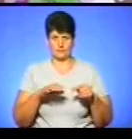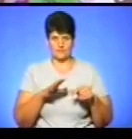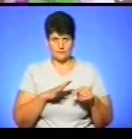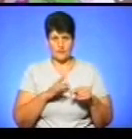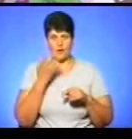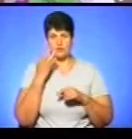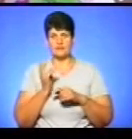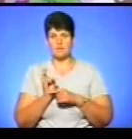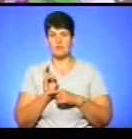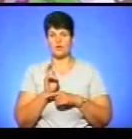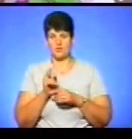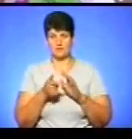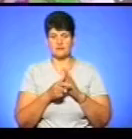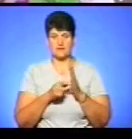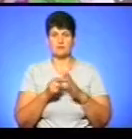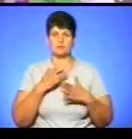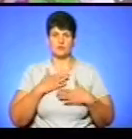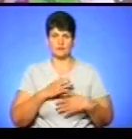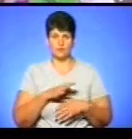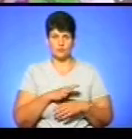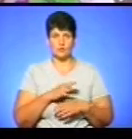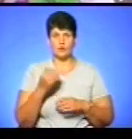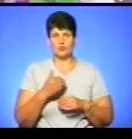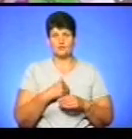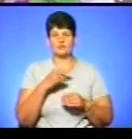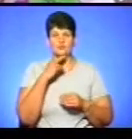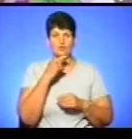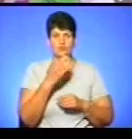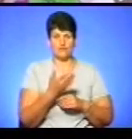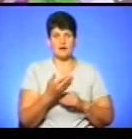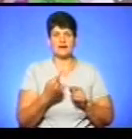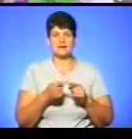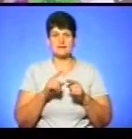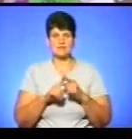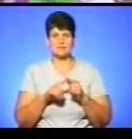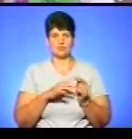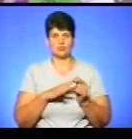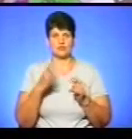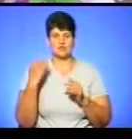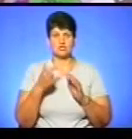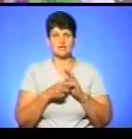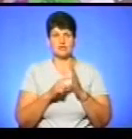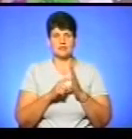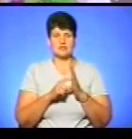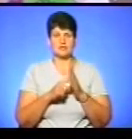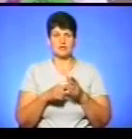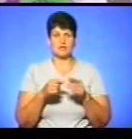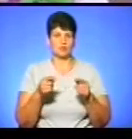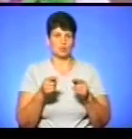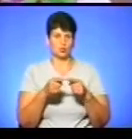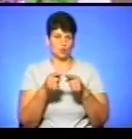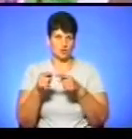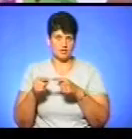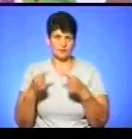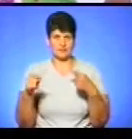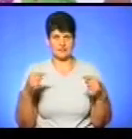заходить в клас, щоб було приємно тут перебувати. Мені перше хочу звернути увагу, це коли раніше були класні куточки, а тепер розтакла різниця між ними. Тому що